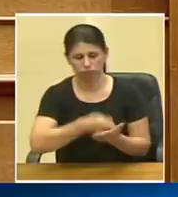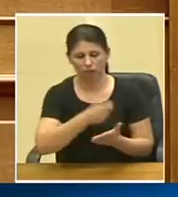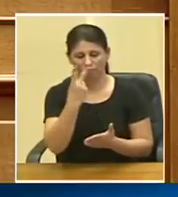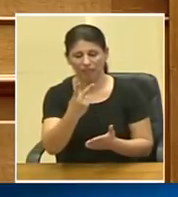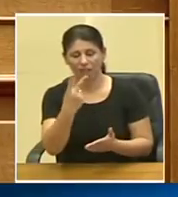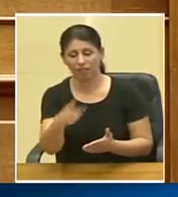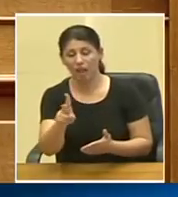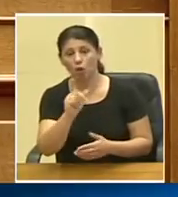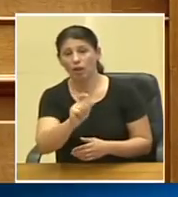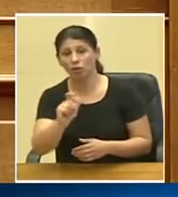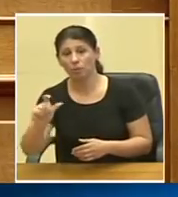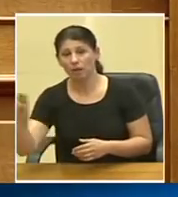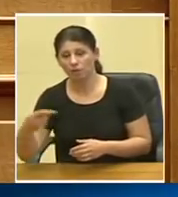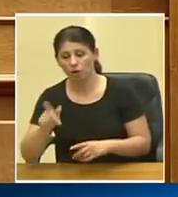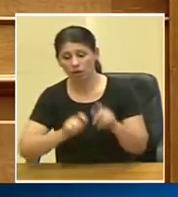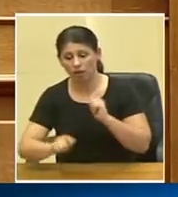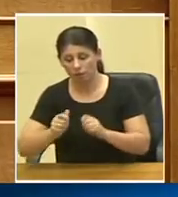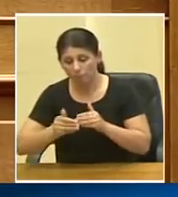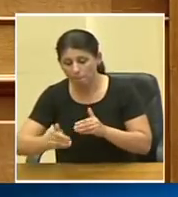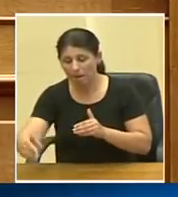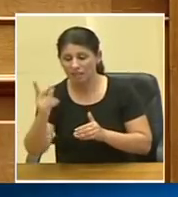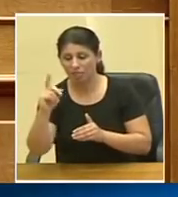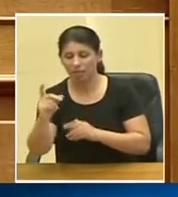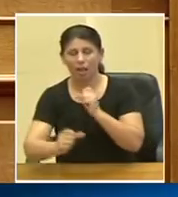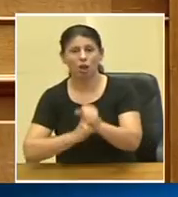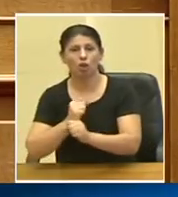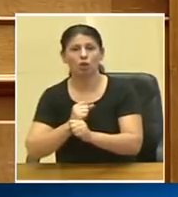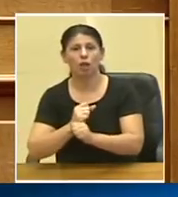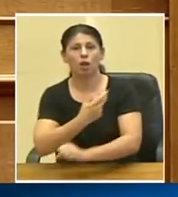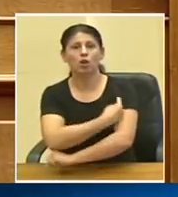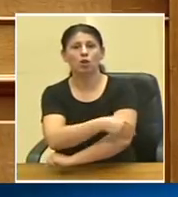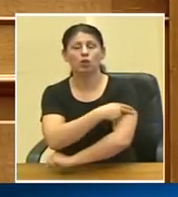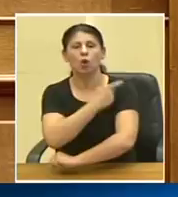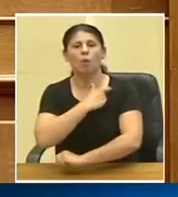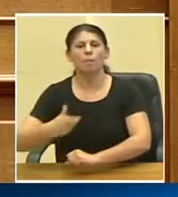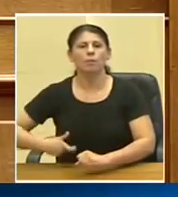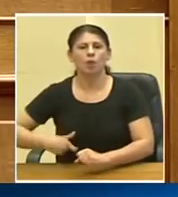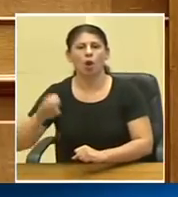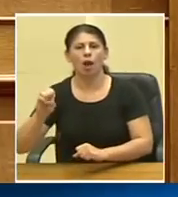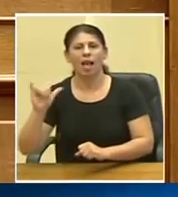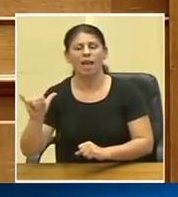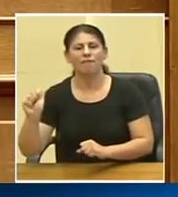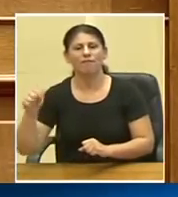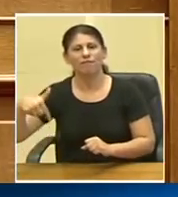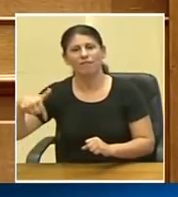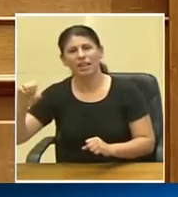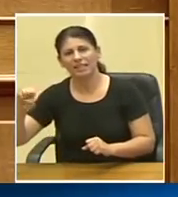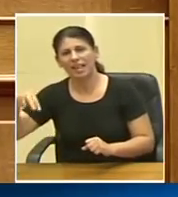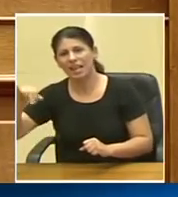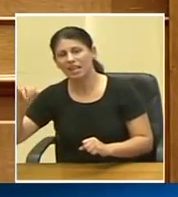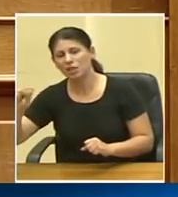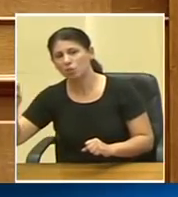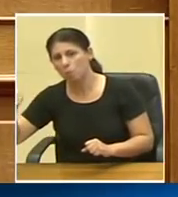ξαναφτιαχτεί σε βάθος δεκαετίας ο Ευαγγελισμός. Αυτό ήταν η αρχική πρόταση που είχε